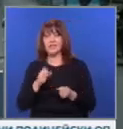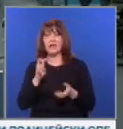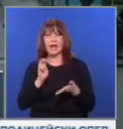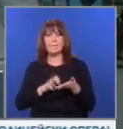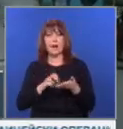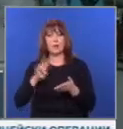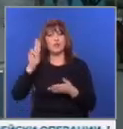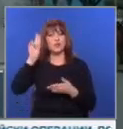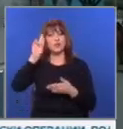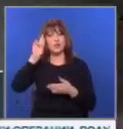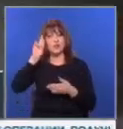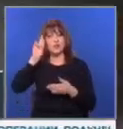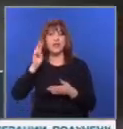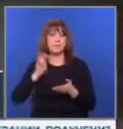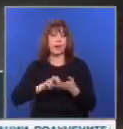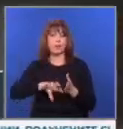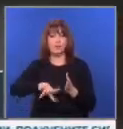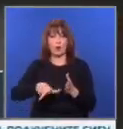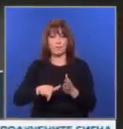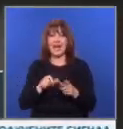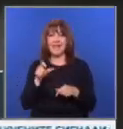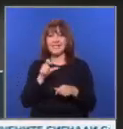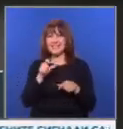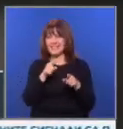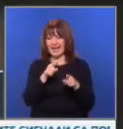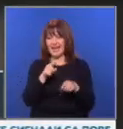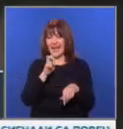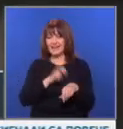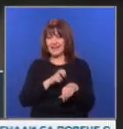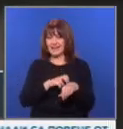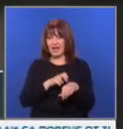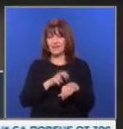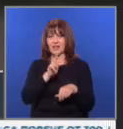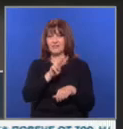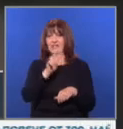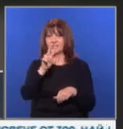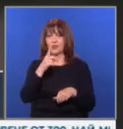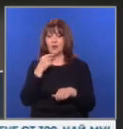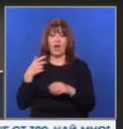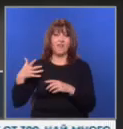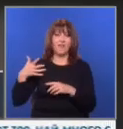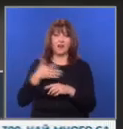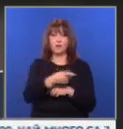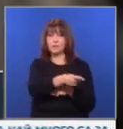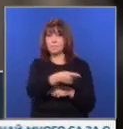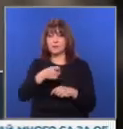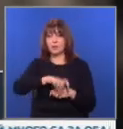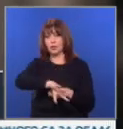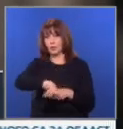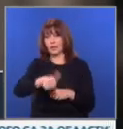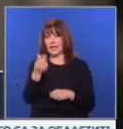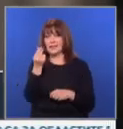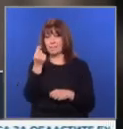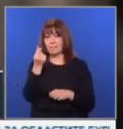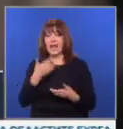заложници и банкови обери. Като Сали, която през декември 2022 нахлуз пистолет в банка, за да открадне